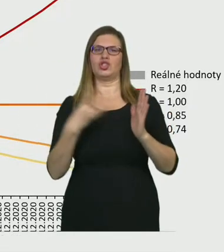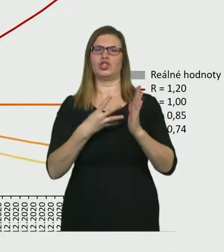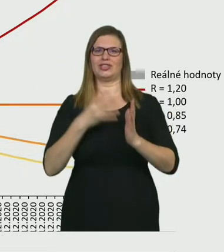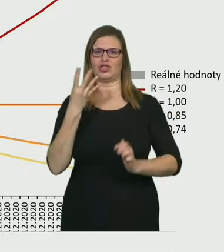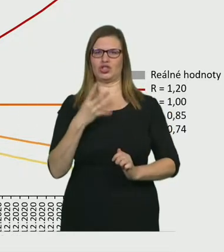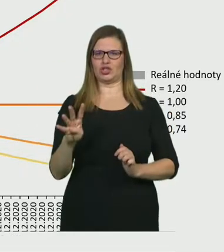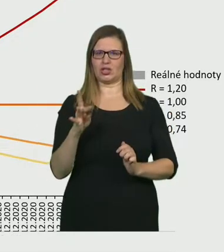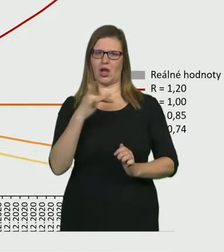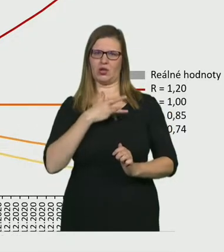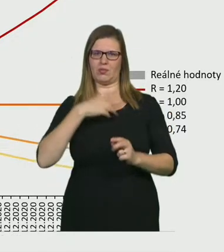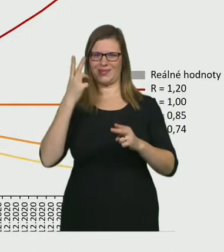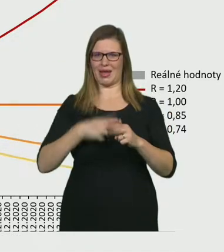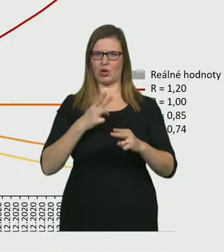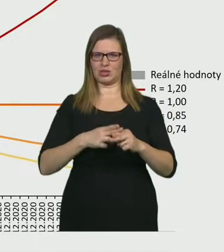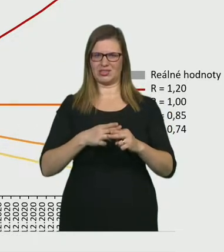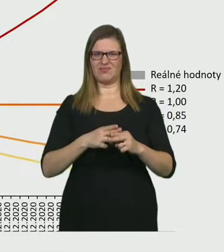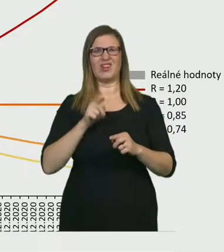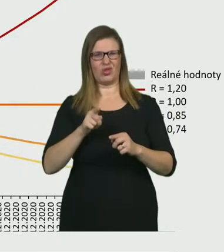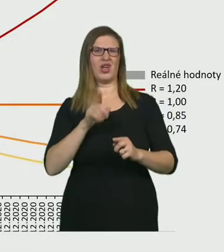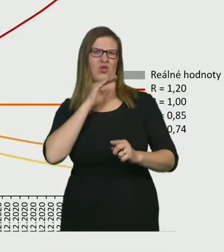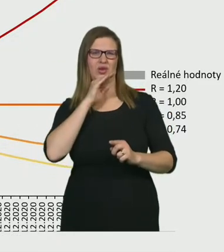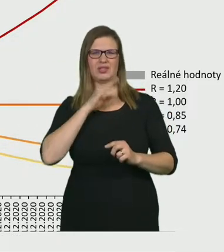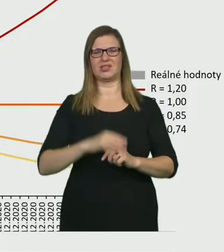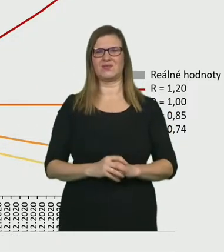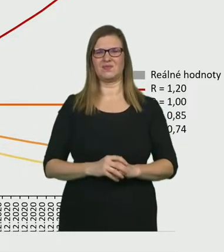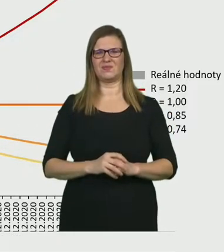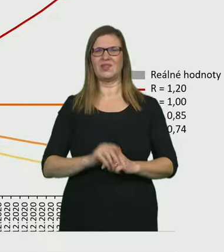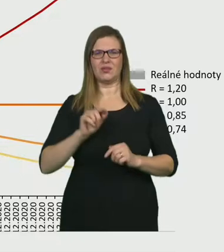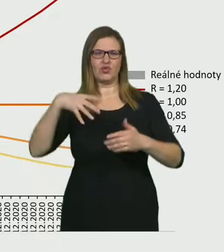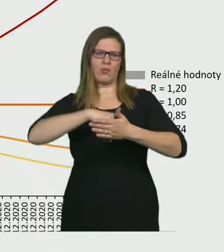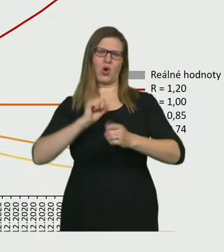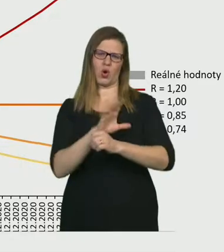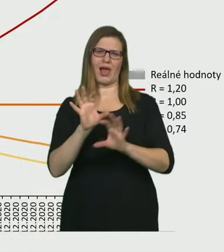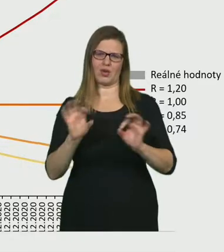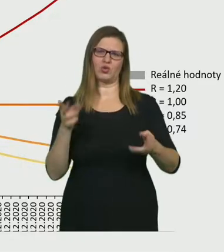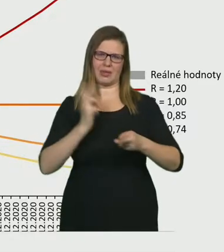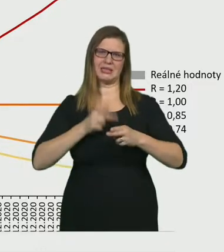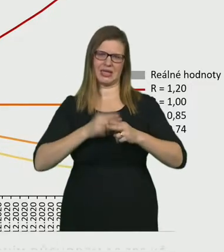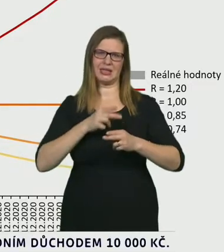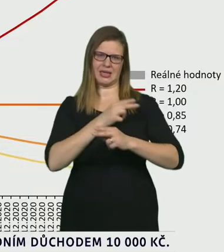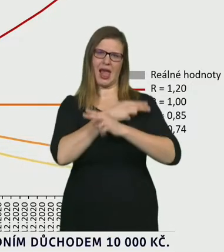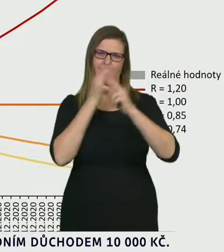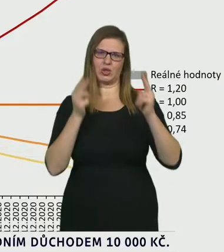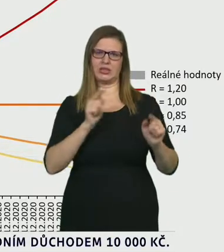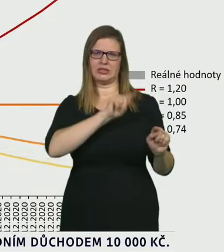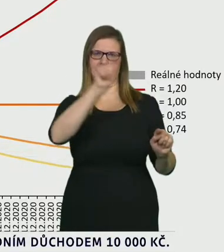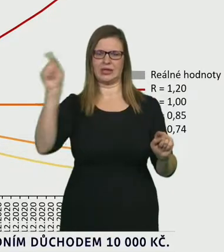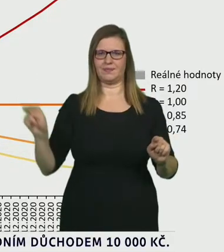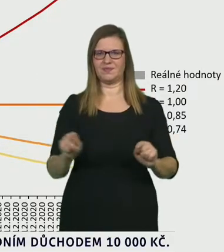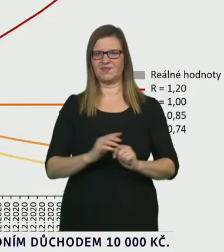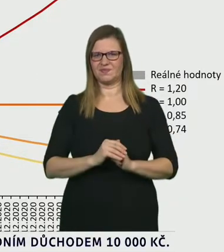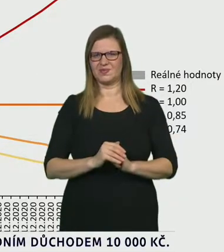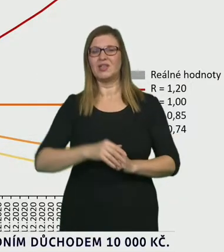úrovni, tak je to poměrně velmi vysoký počet. A je to stále počet, který limituje i plný rozvoj nějaké